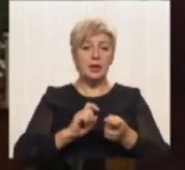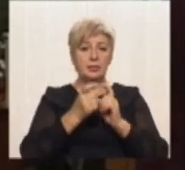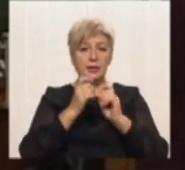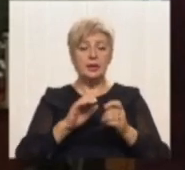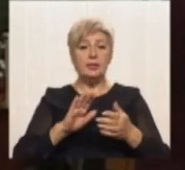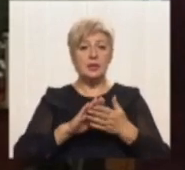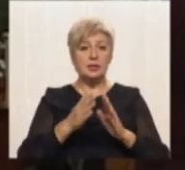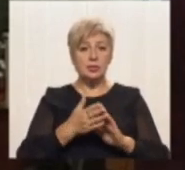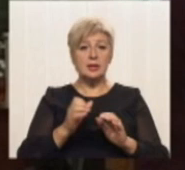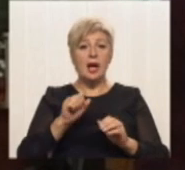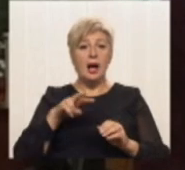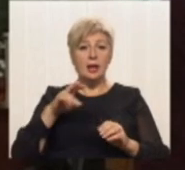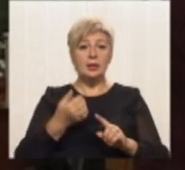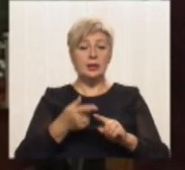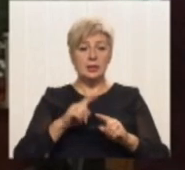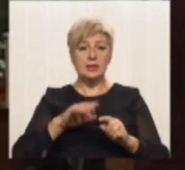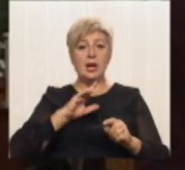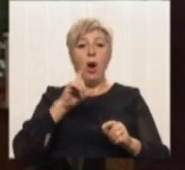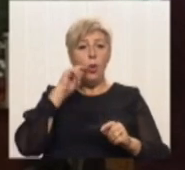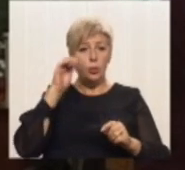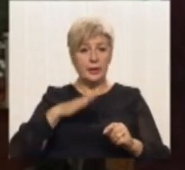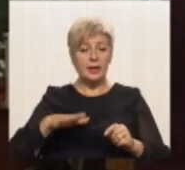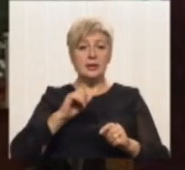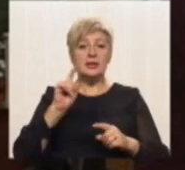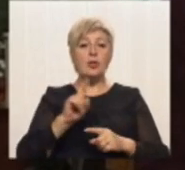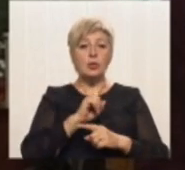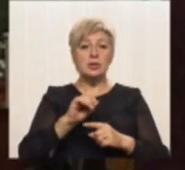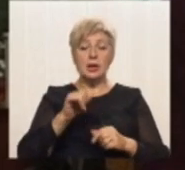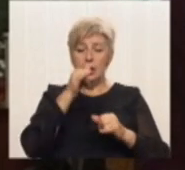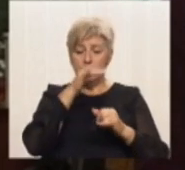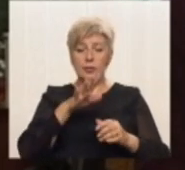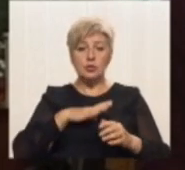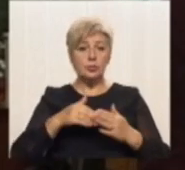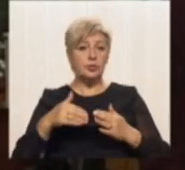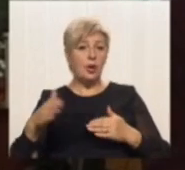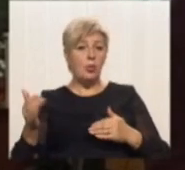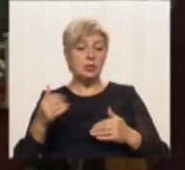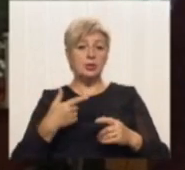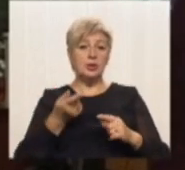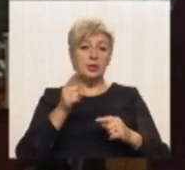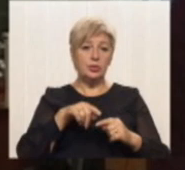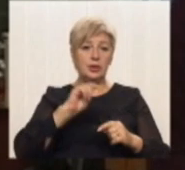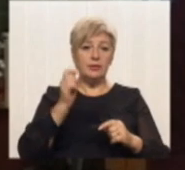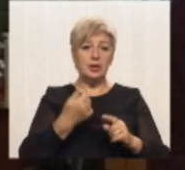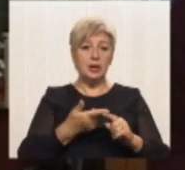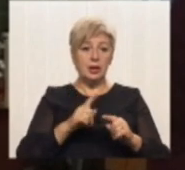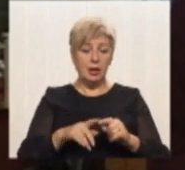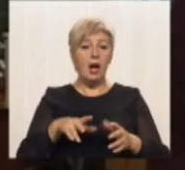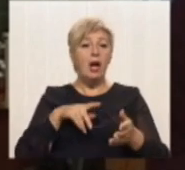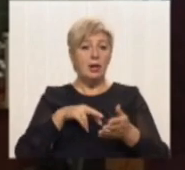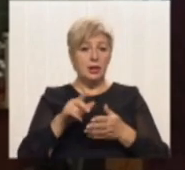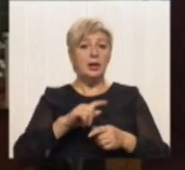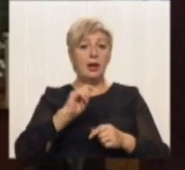ситуаціями, але це українські музеї. Вони не можуть бути осторонь тої війни, яка точиться в Україні. І всіми